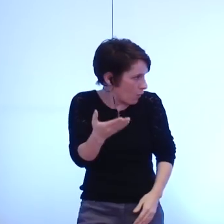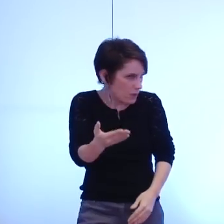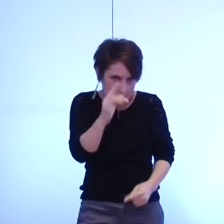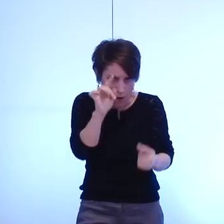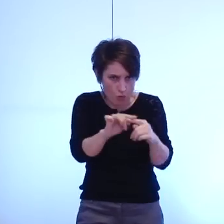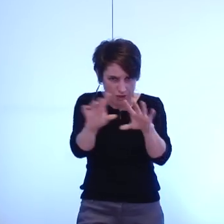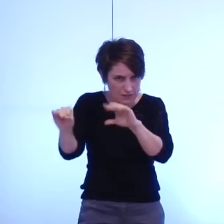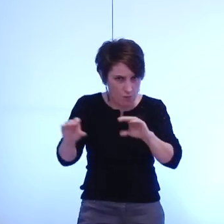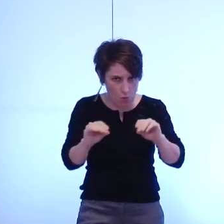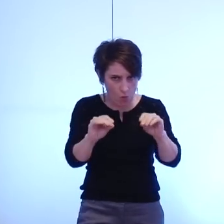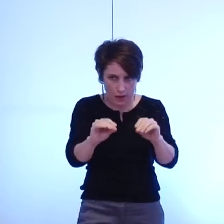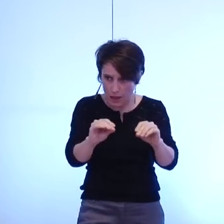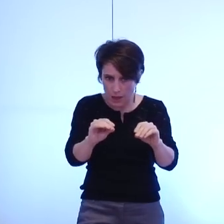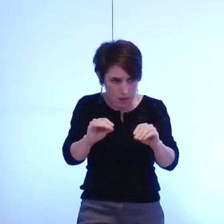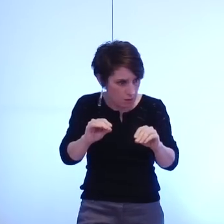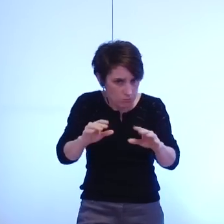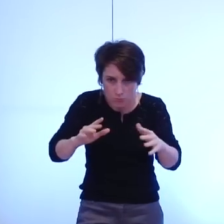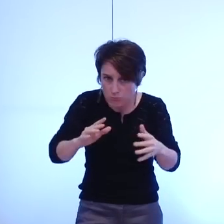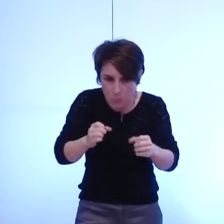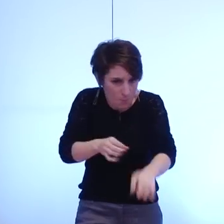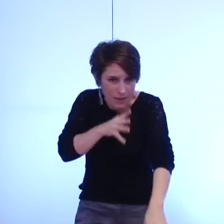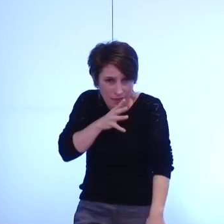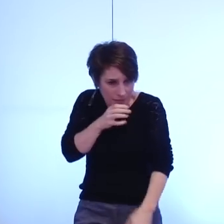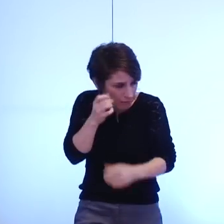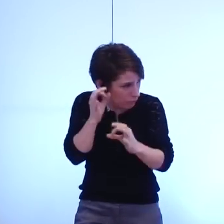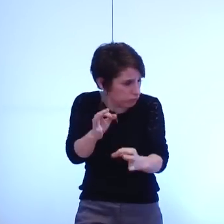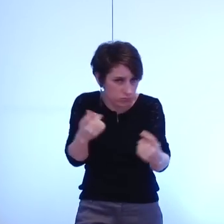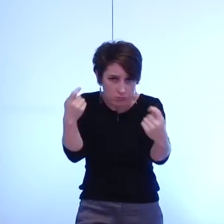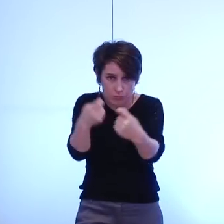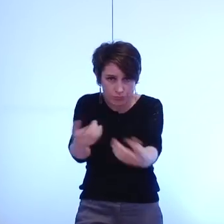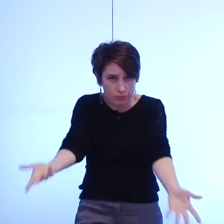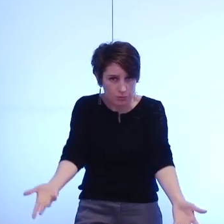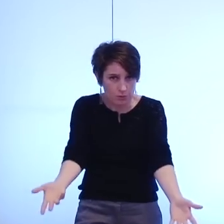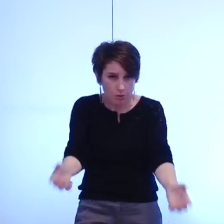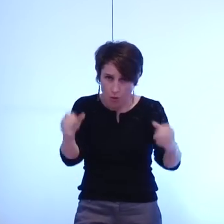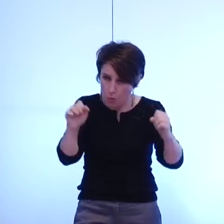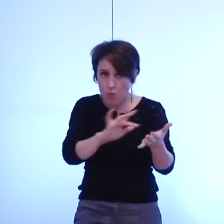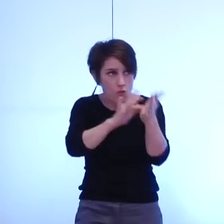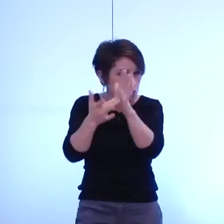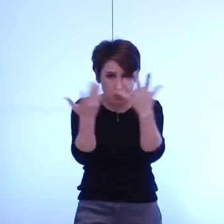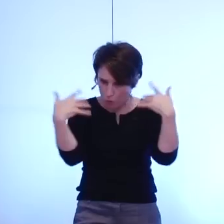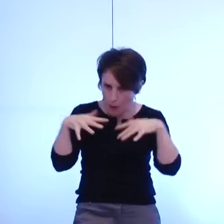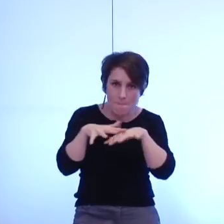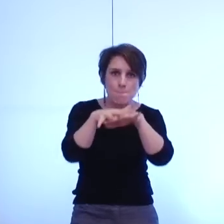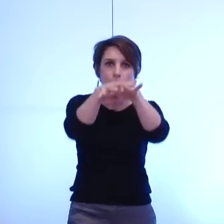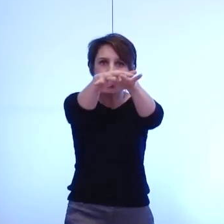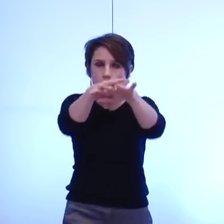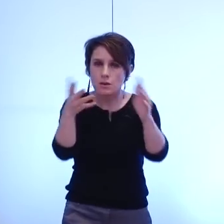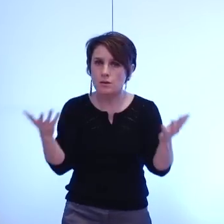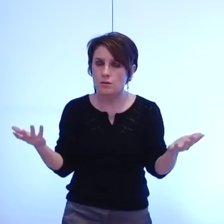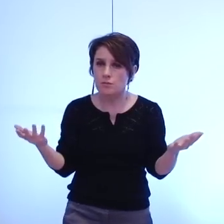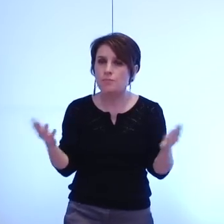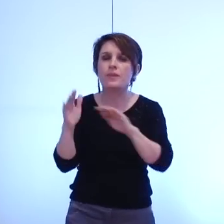des objectifs pratiques pragmatiques qui peuvent être fédérateurs aussi au sein de notre métropole